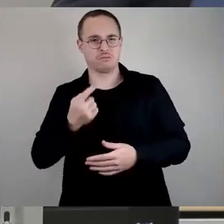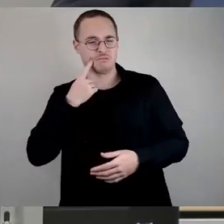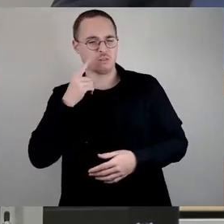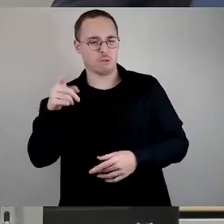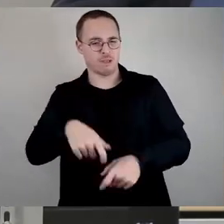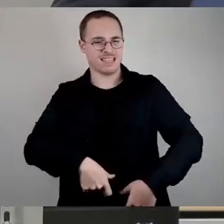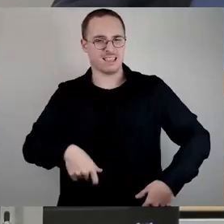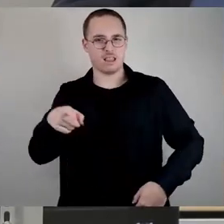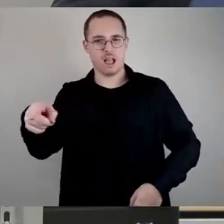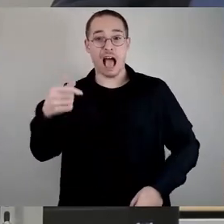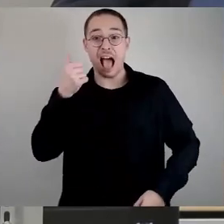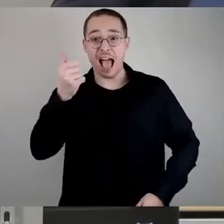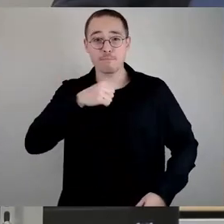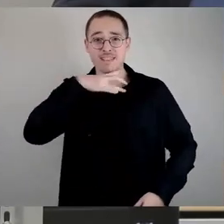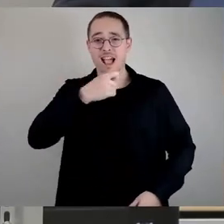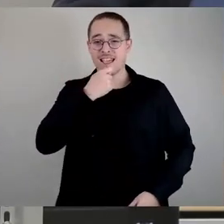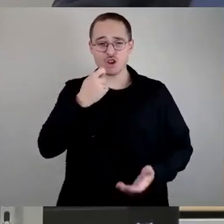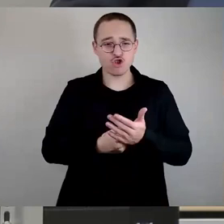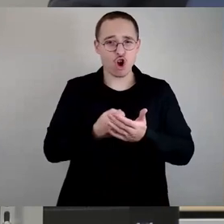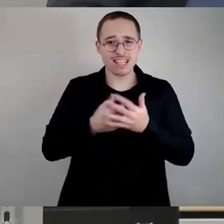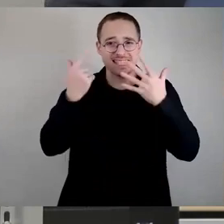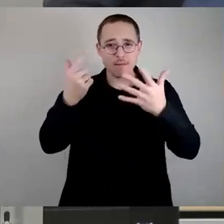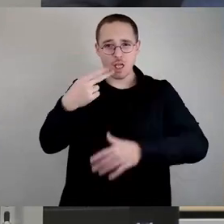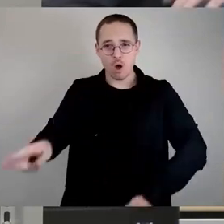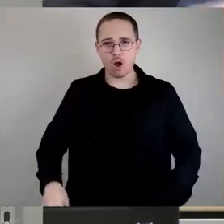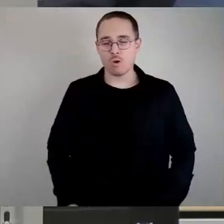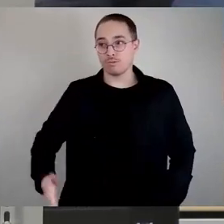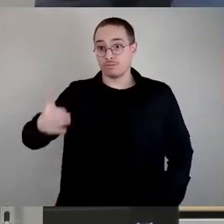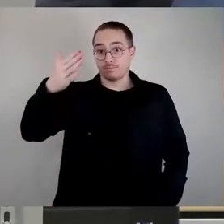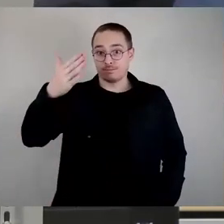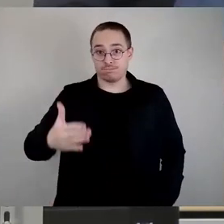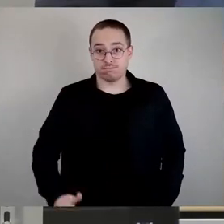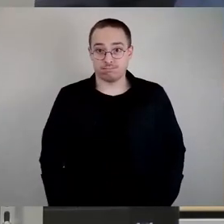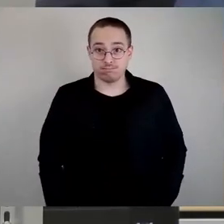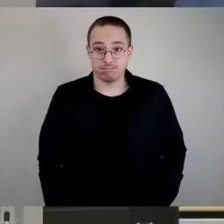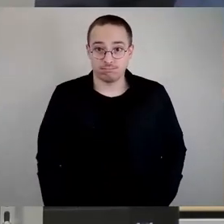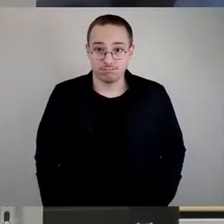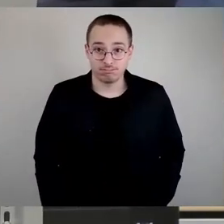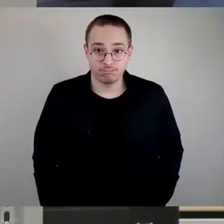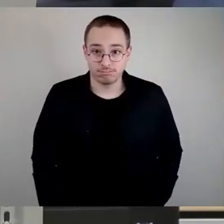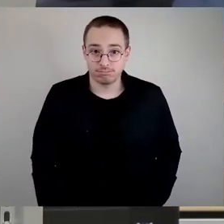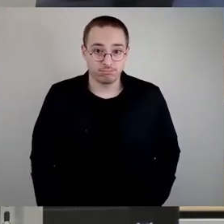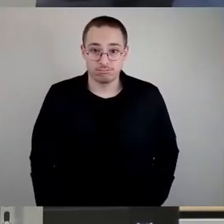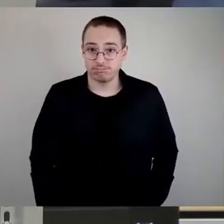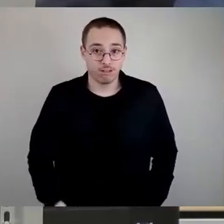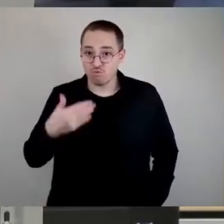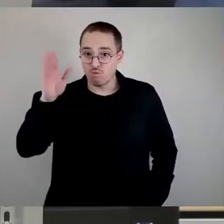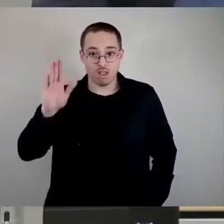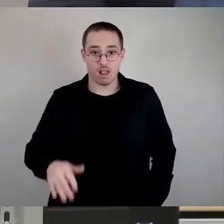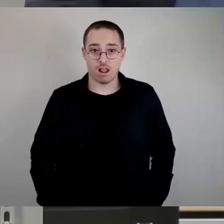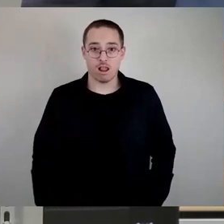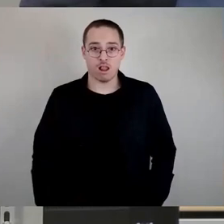Sieben Euro für ein Mittagessen. Das muss man sich vorstellen. Das ist unerträglich viel. Das ist doch Unsinn. Ich suchte den